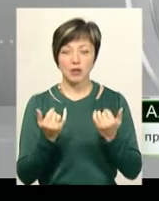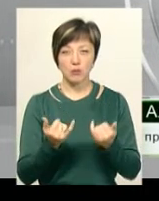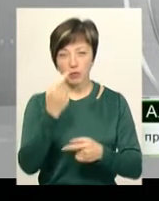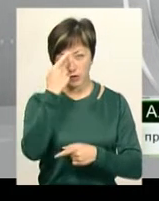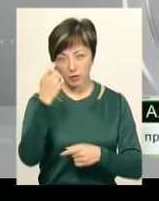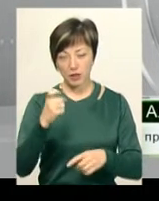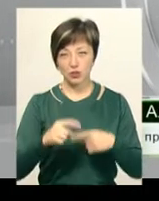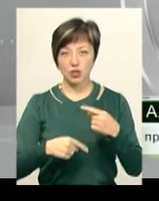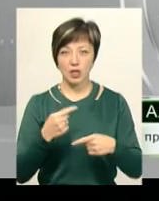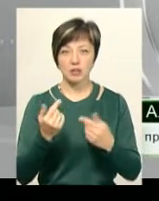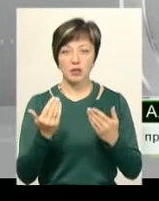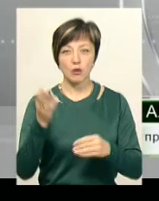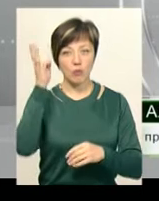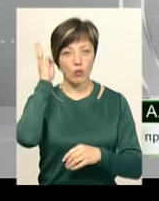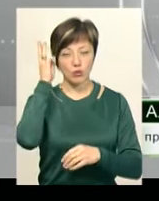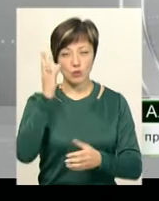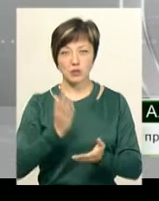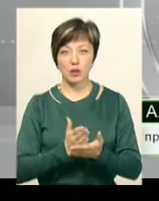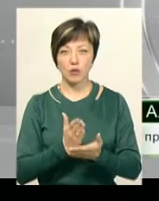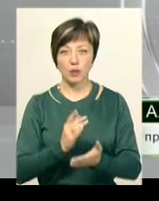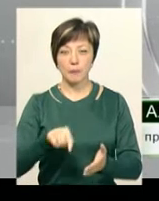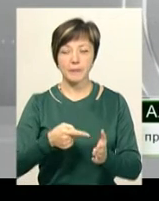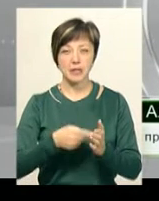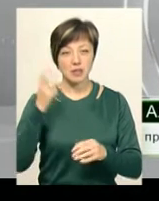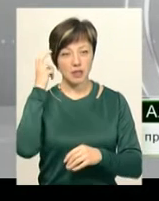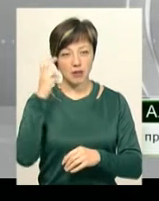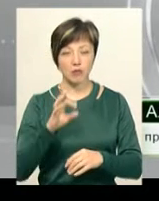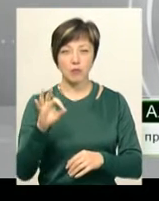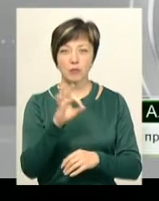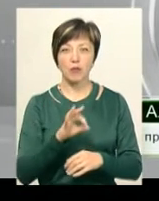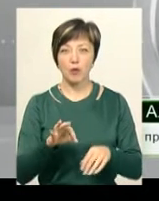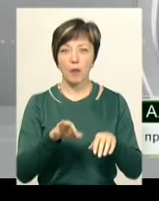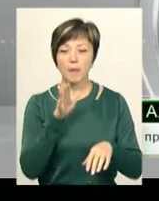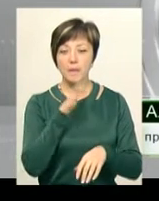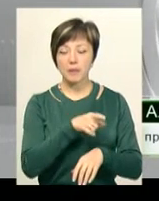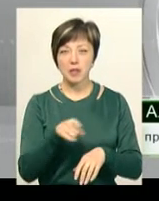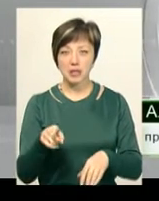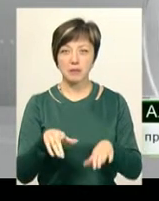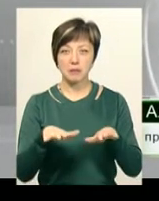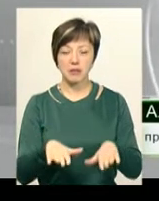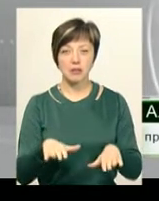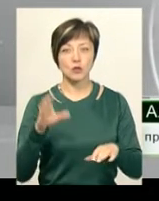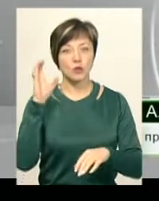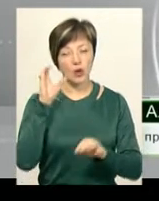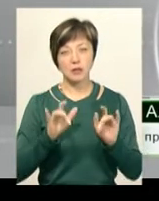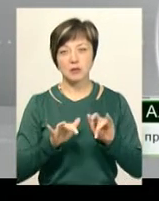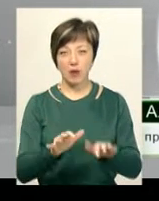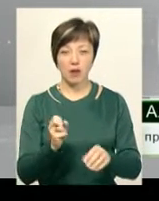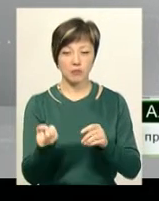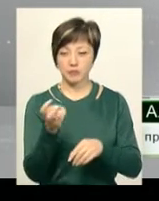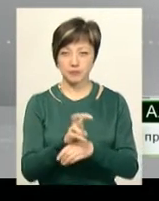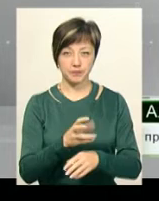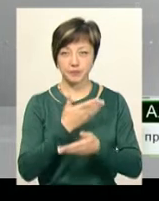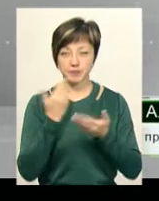повідомляли через дійсні посольства, які знаходяться в місті Києві. Про час і містослухання справи повідомлялися з належним чином, однак не з